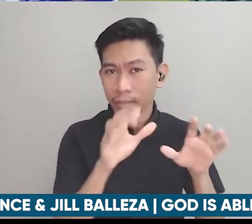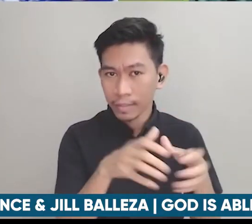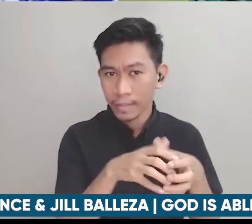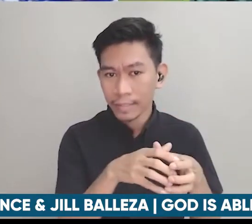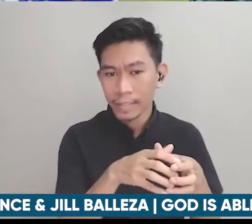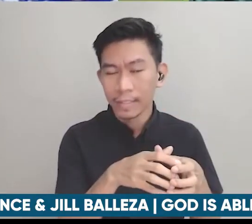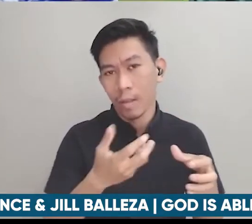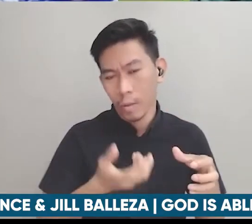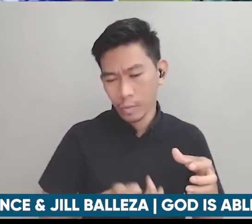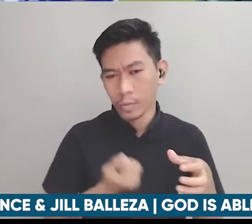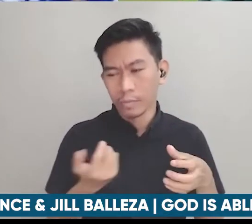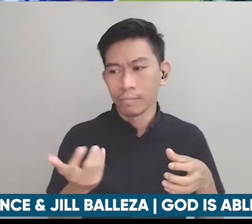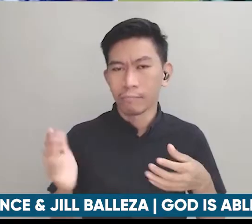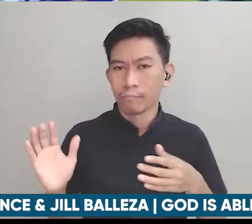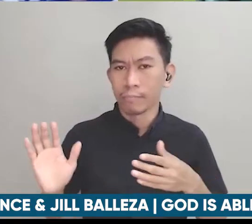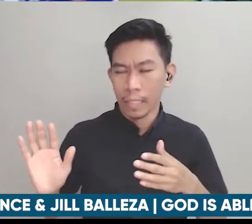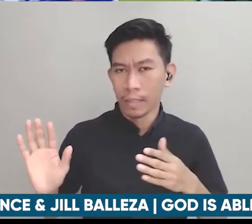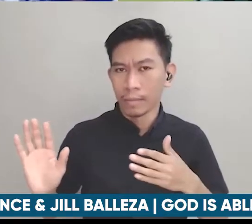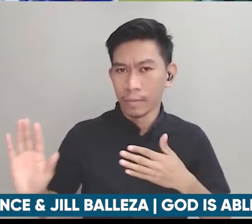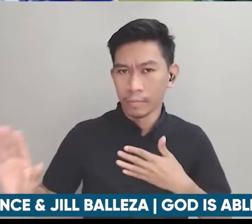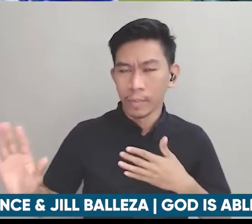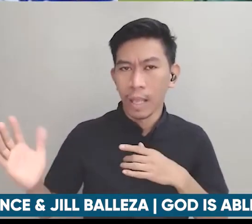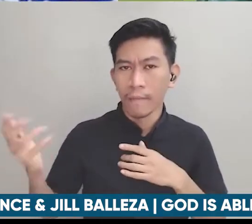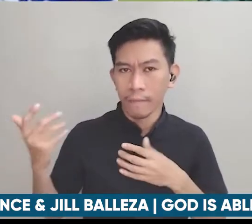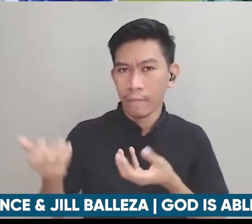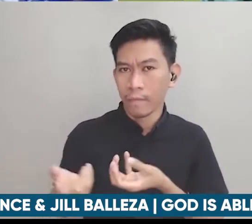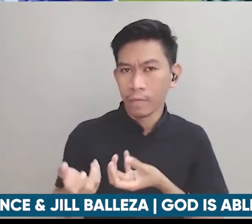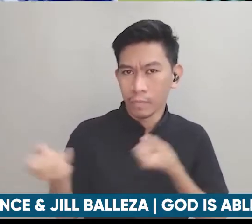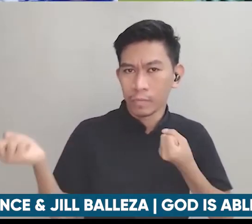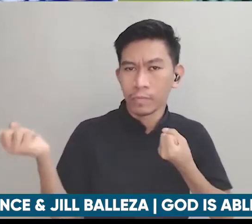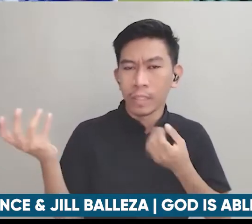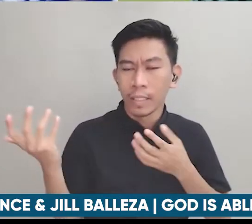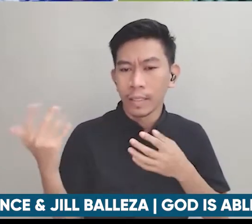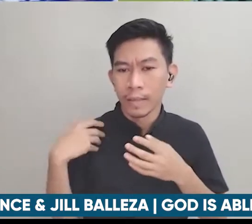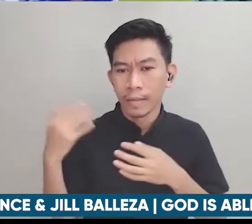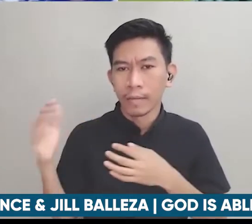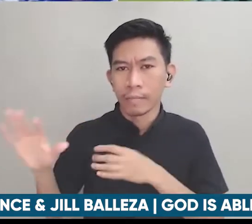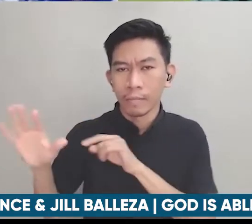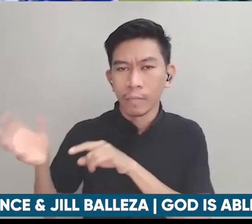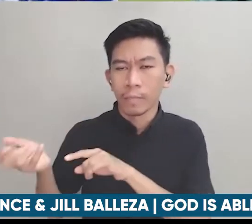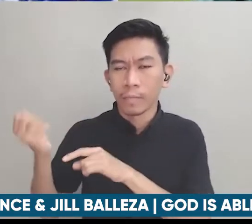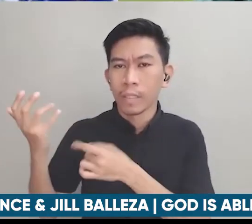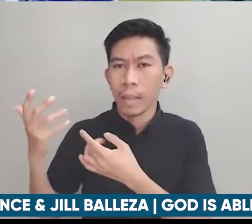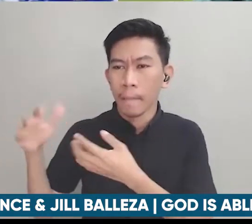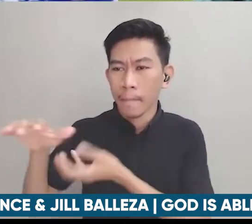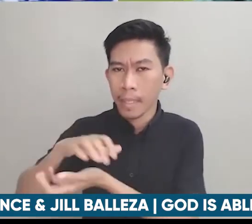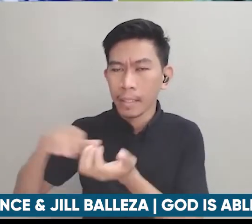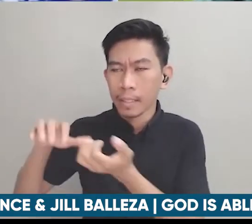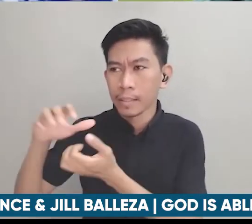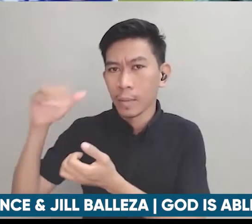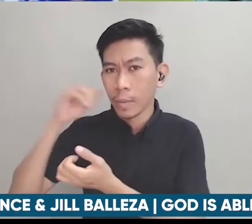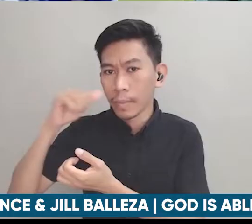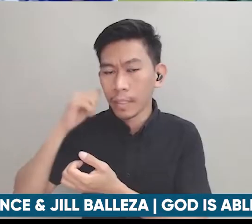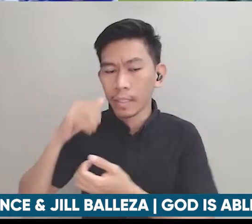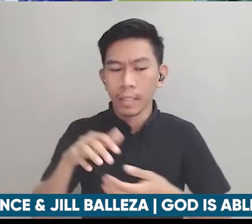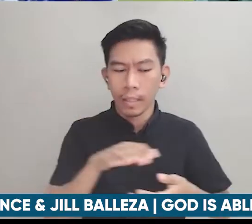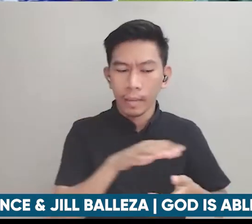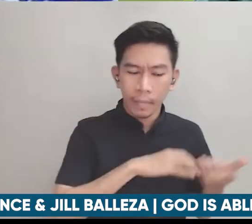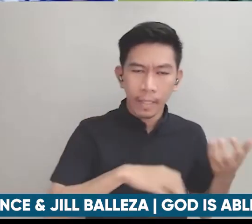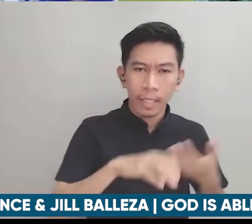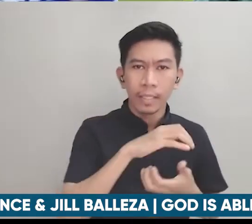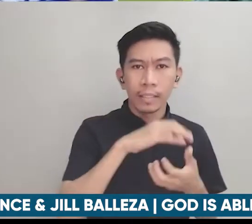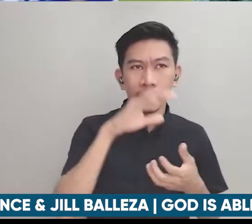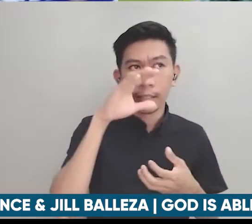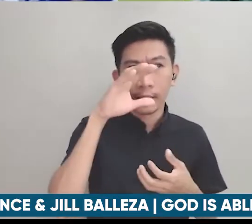kong discipleship group si Jill din meron siyang mixed women tapos sa akin mixed men and then sa amin